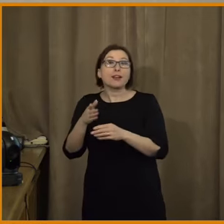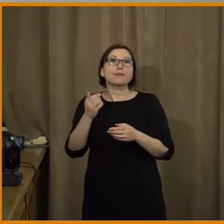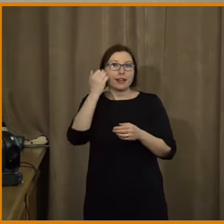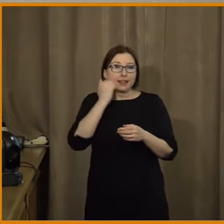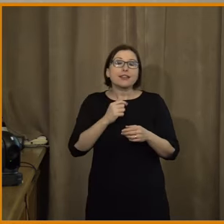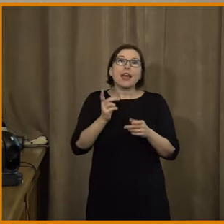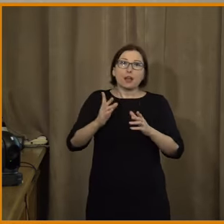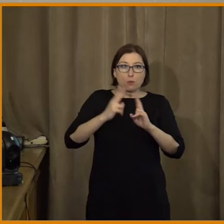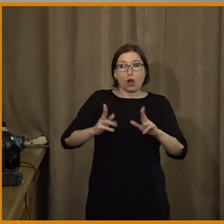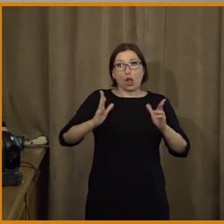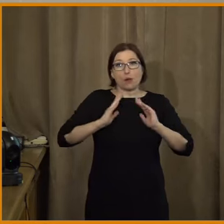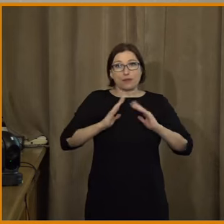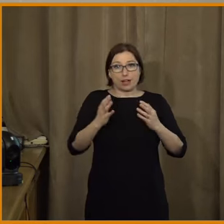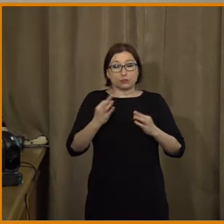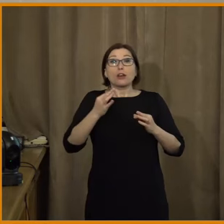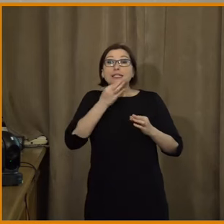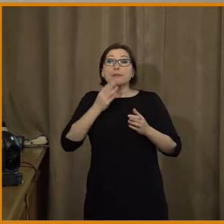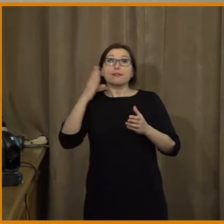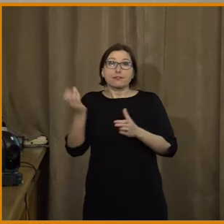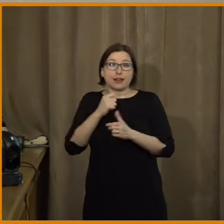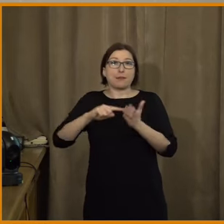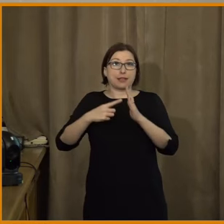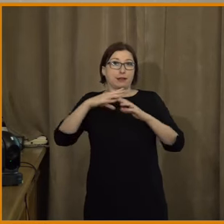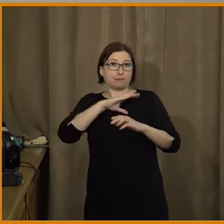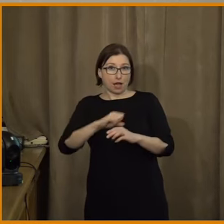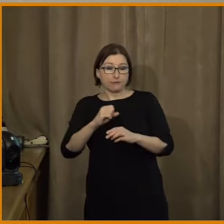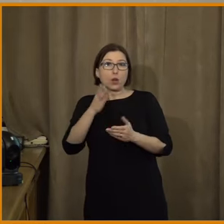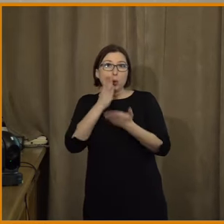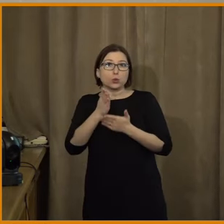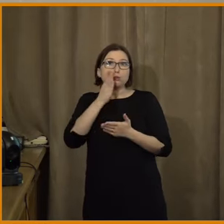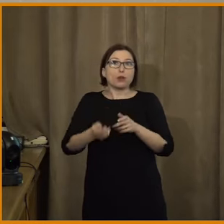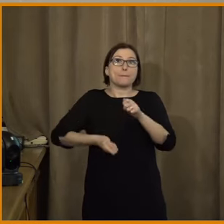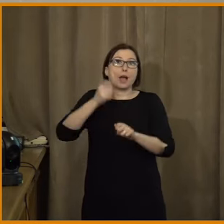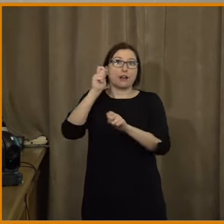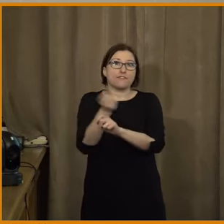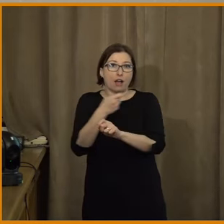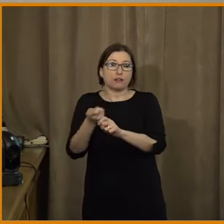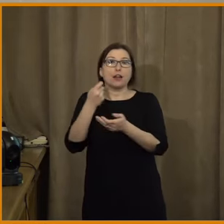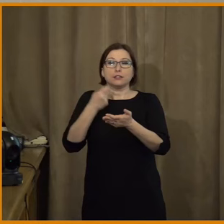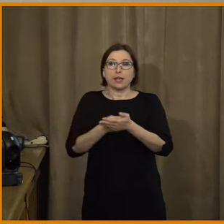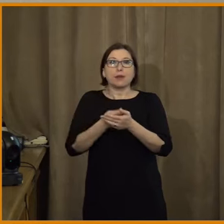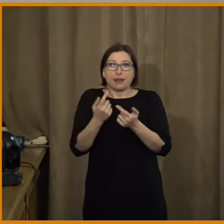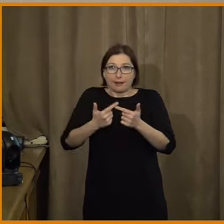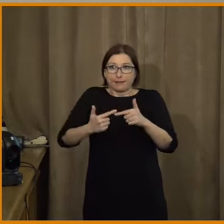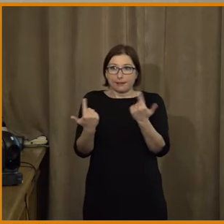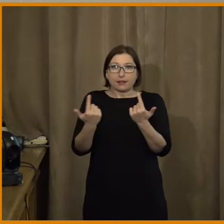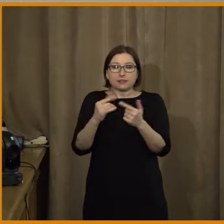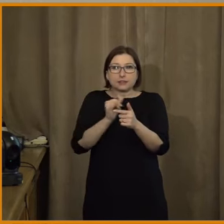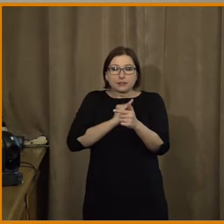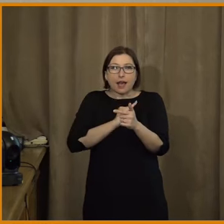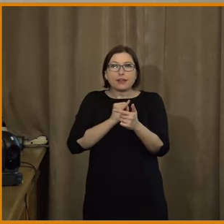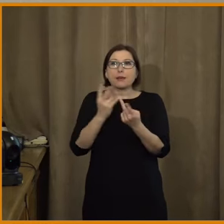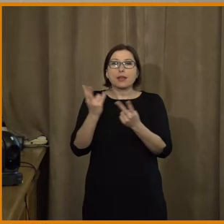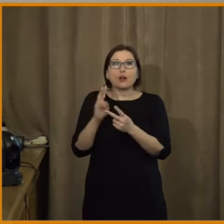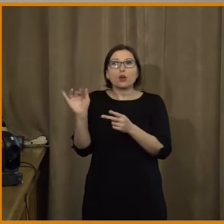mít legitimní strach z toho, že pravděpodobný vítěz voleb je zatáhne do války. Takže mi připadá, že tady je jednoznačný zájem ze